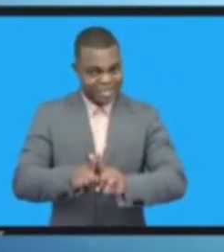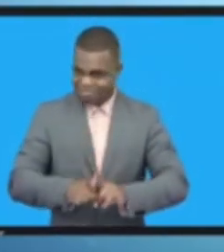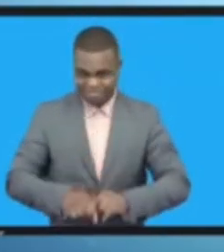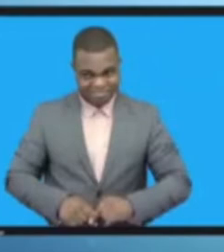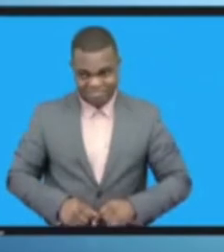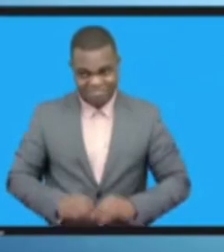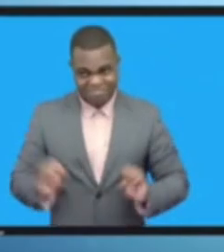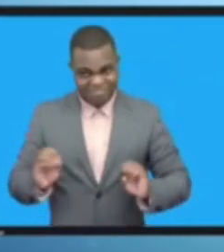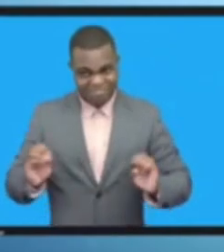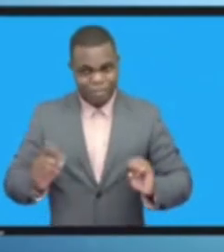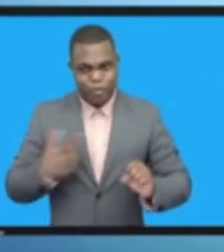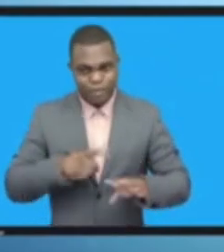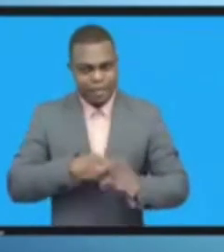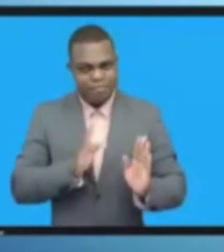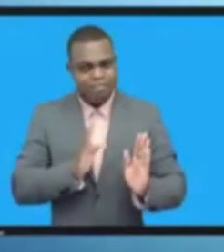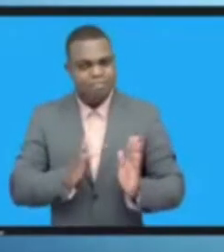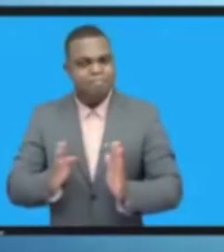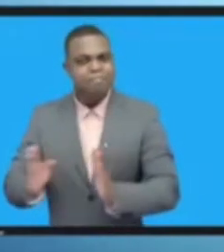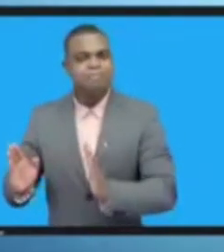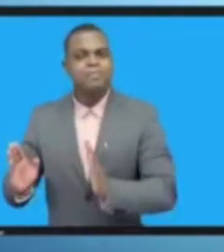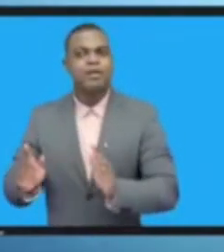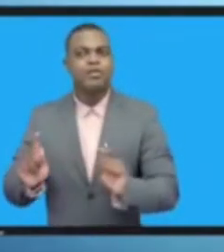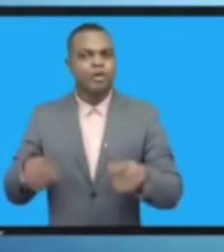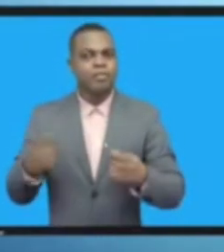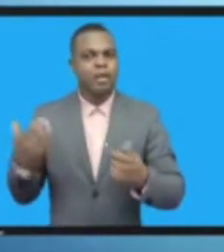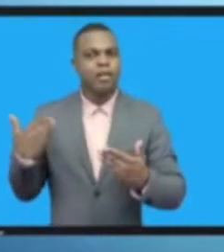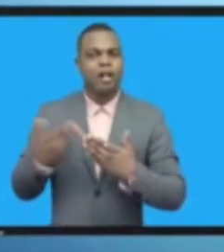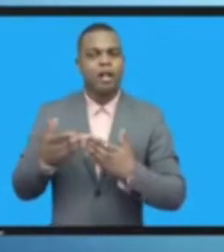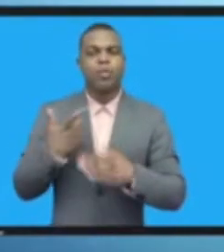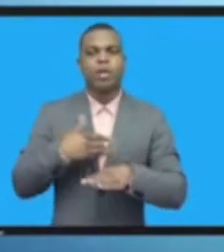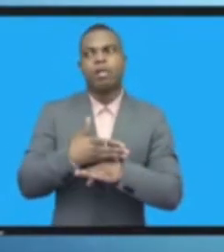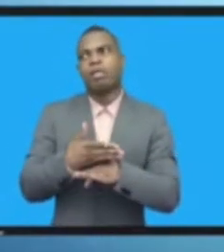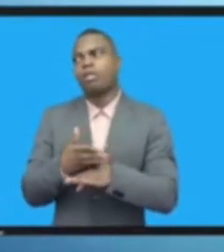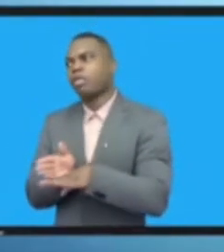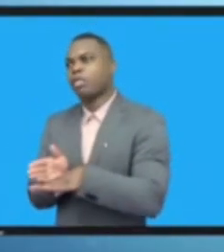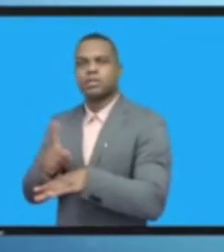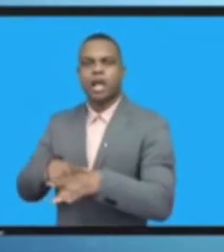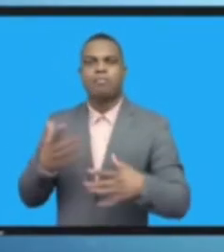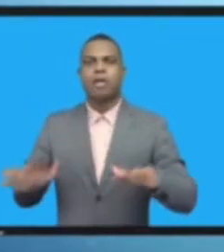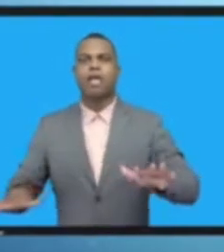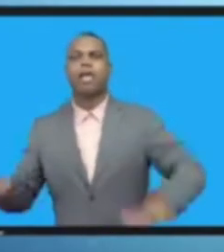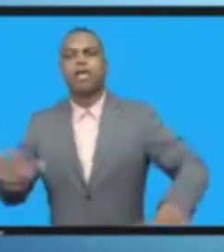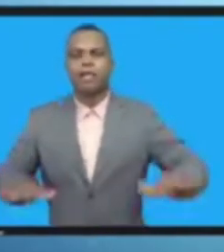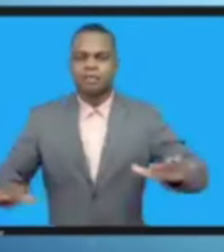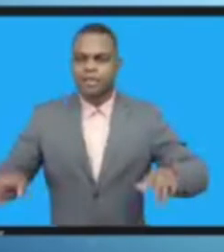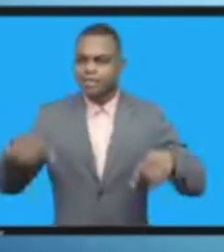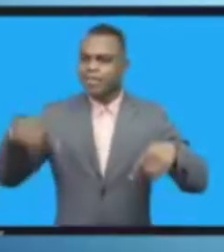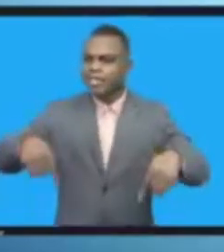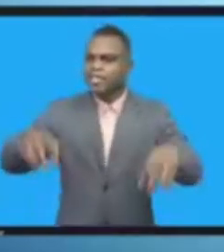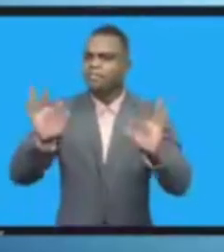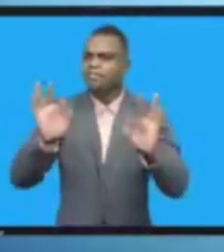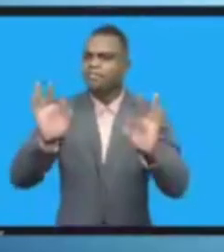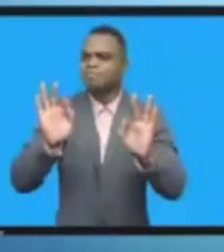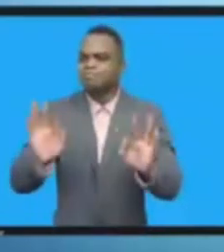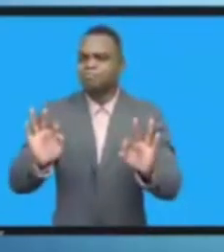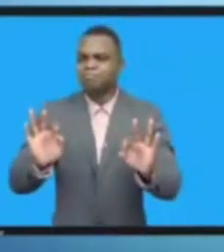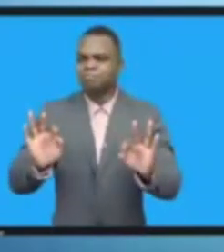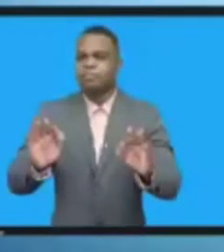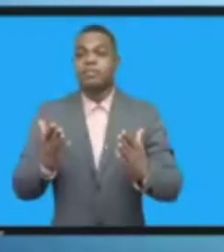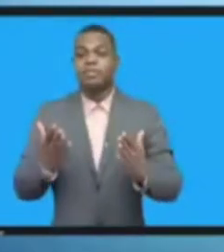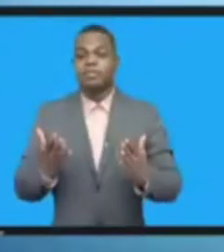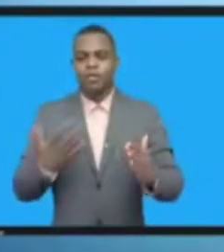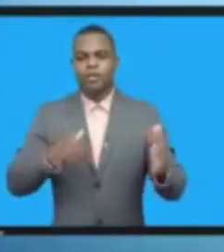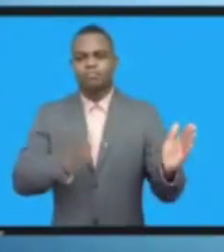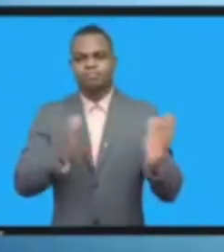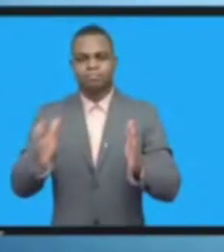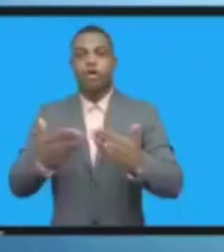وسنستمع الى كلمات من مجموعة من اصحاب المصلحة ارجو من حضراتكم جميعا العودة والجلوس